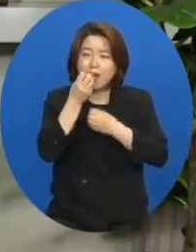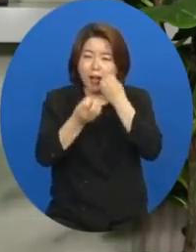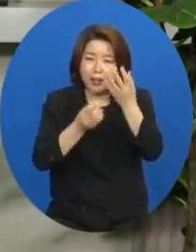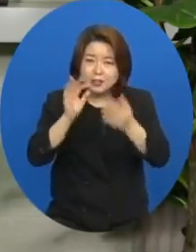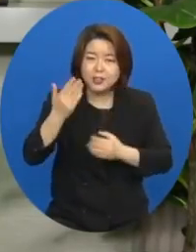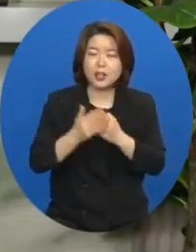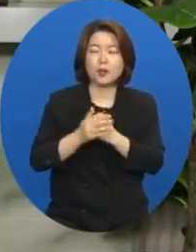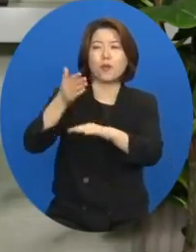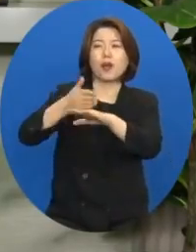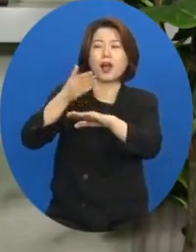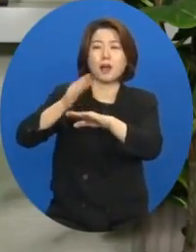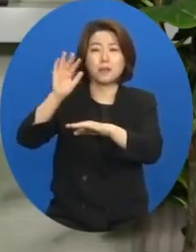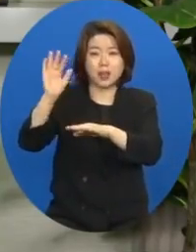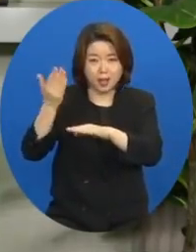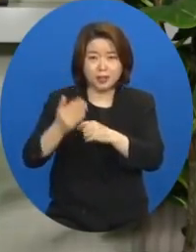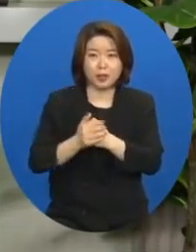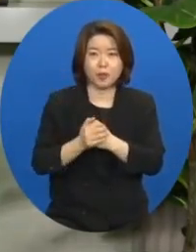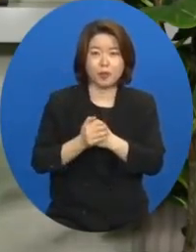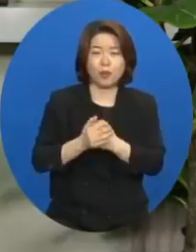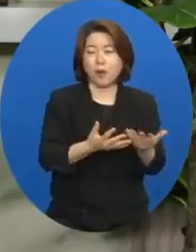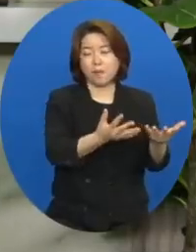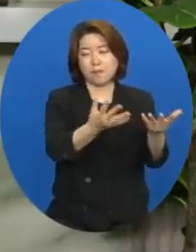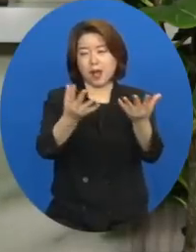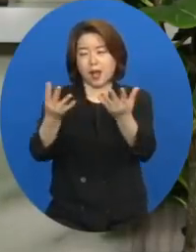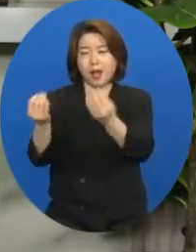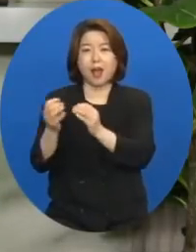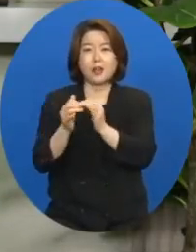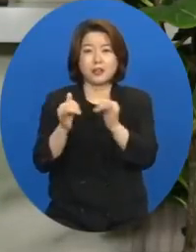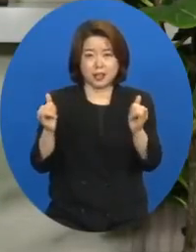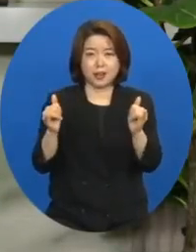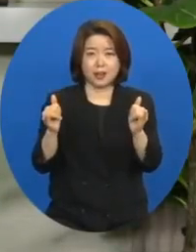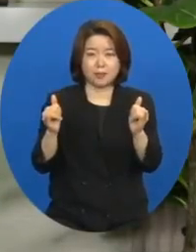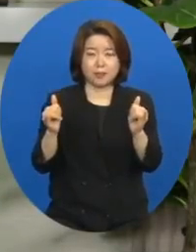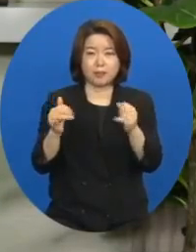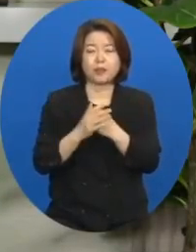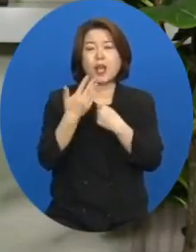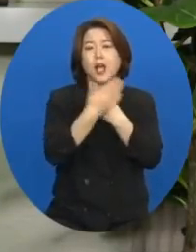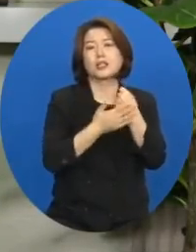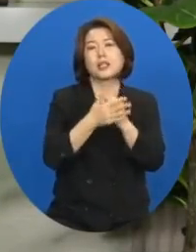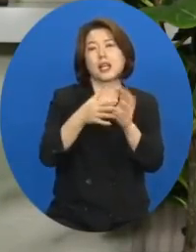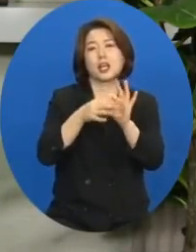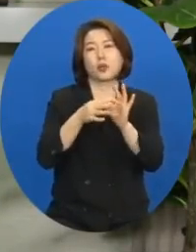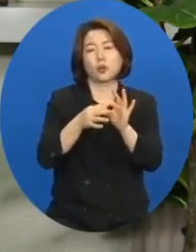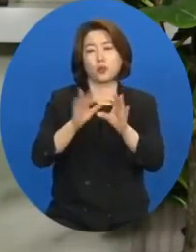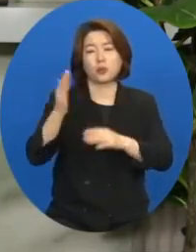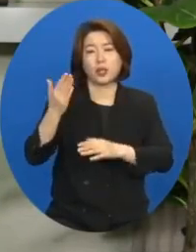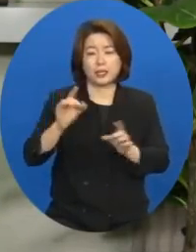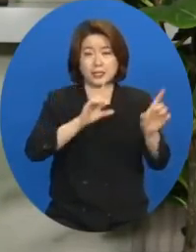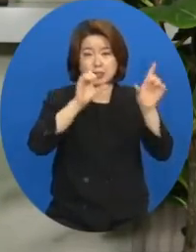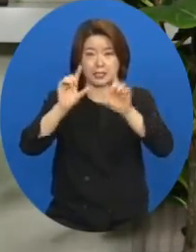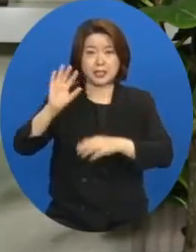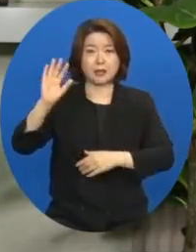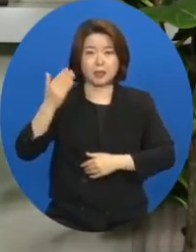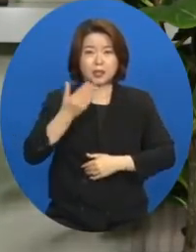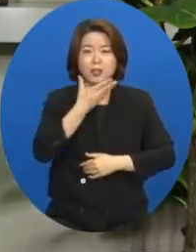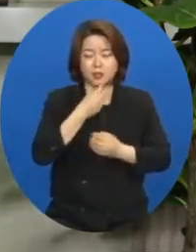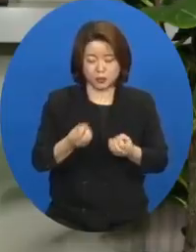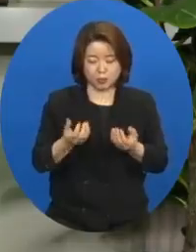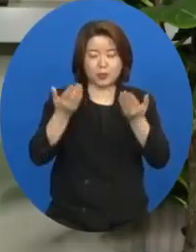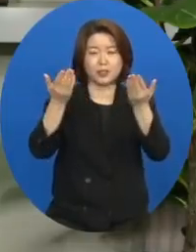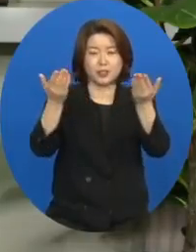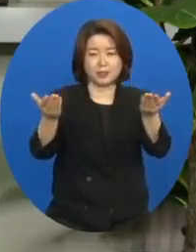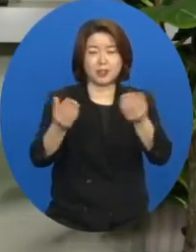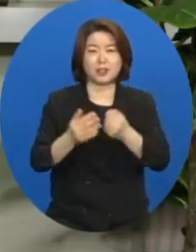감사가 되고 그리고 많은 사람들에게 은혜의 통로가 되는 삶이 되기를 축복합니다.